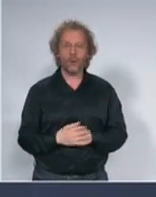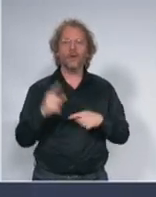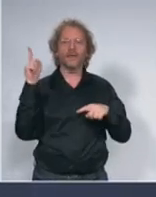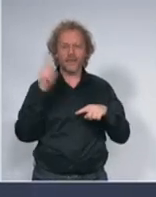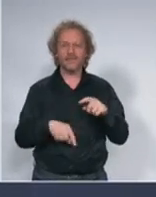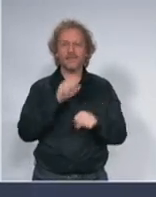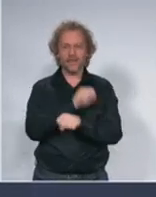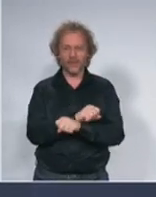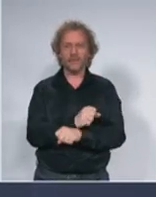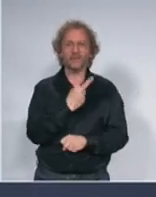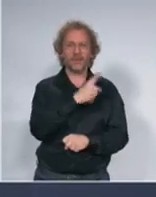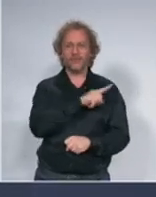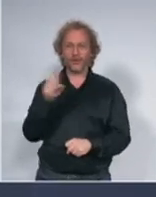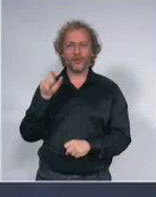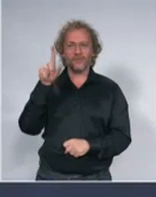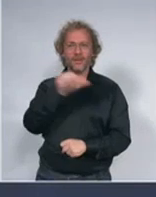do 12 godina